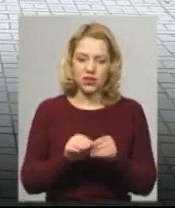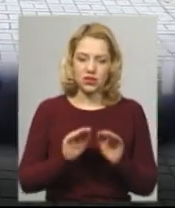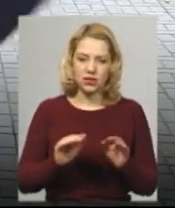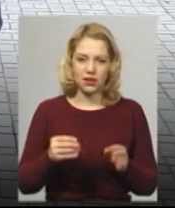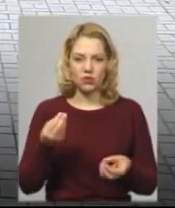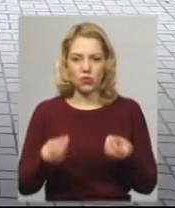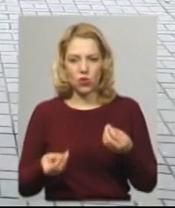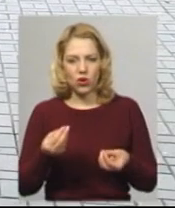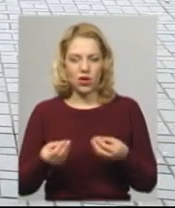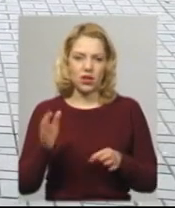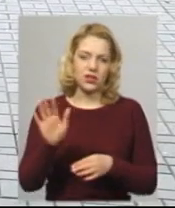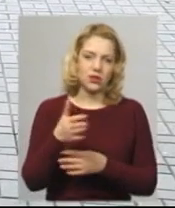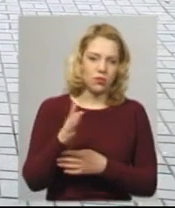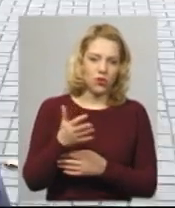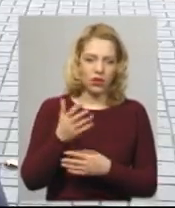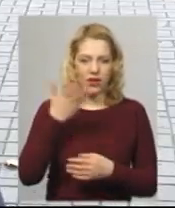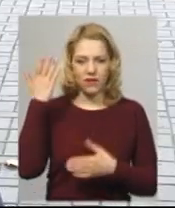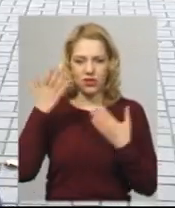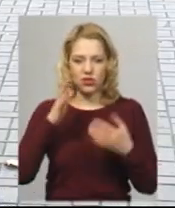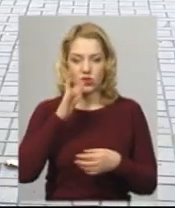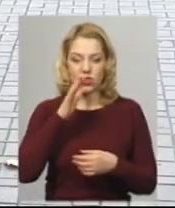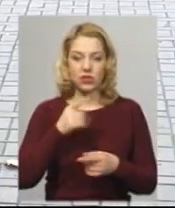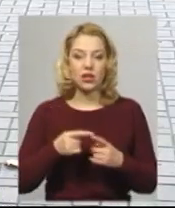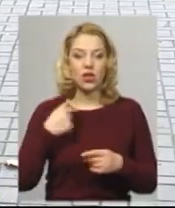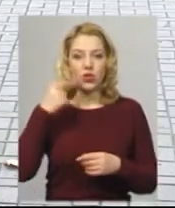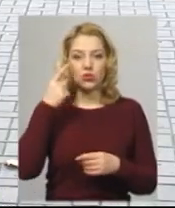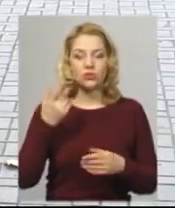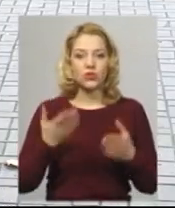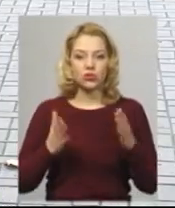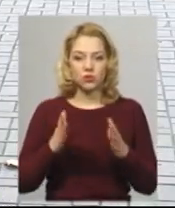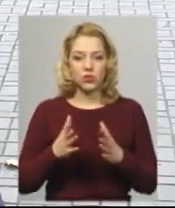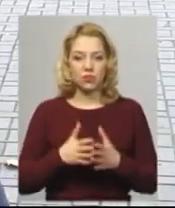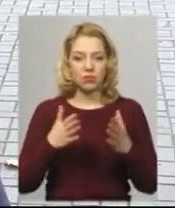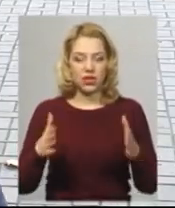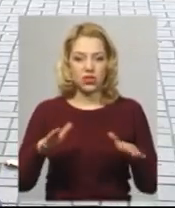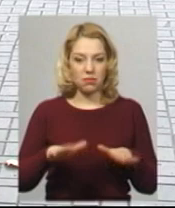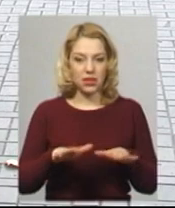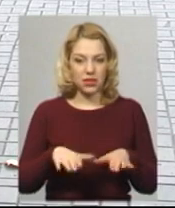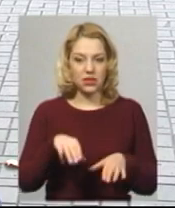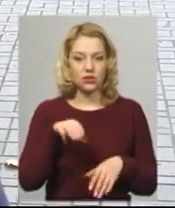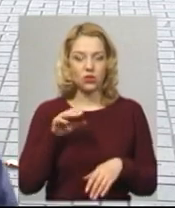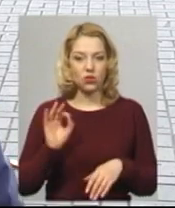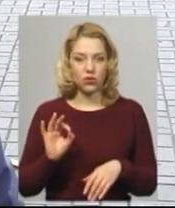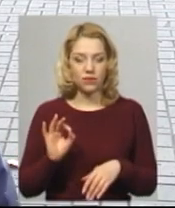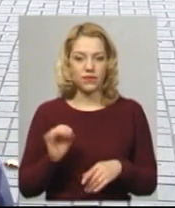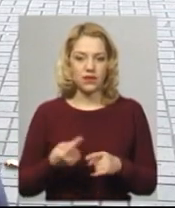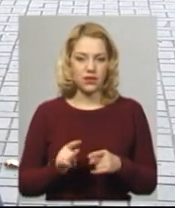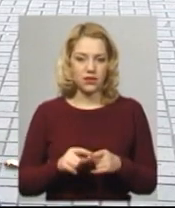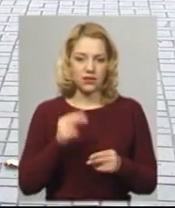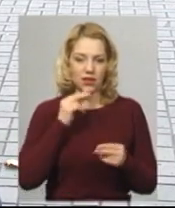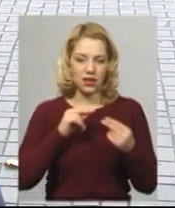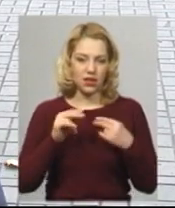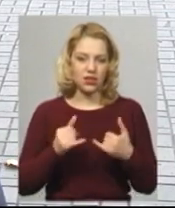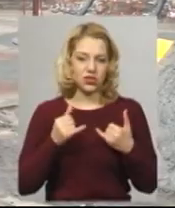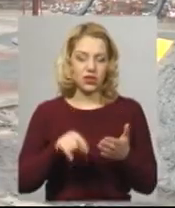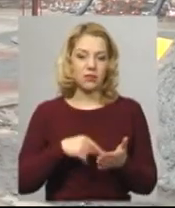погралися і взагалі провели весело часом. Я думаю, що якщо буде такий більший місць, то це найкраще